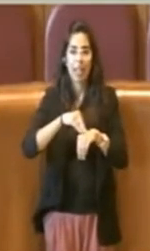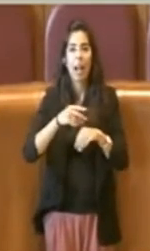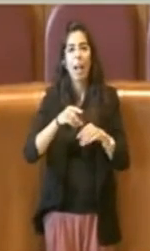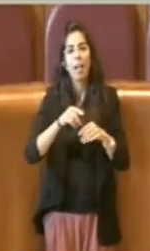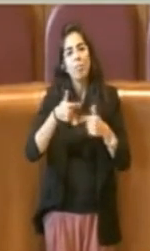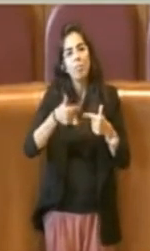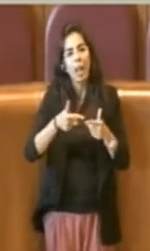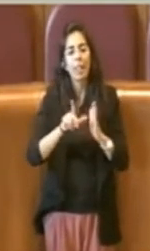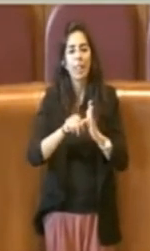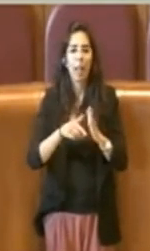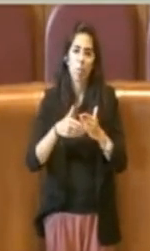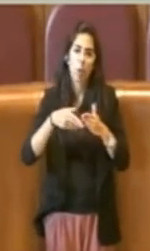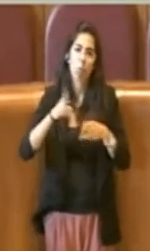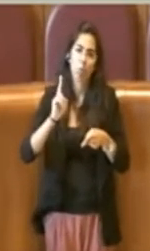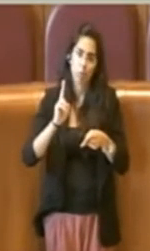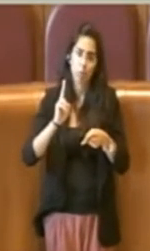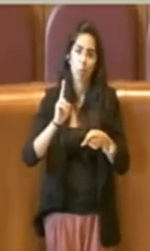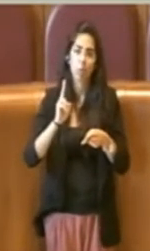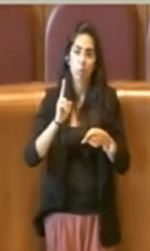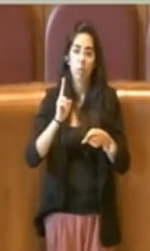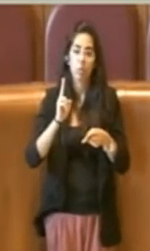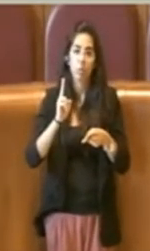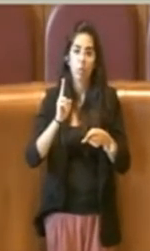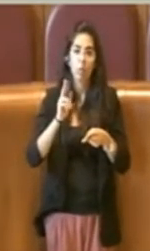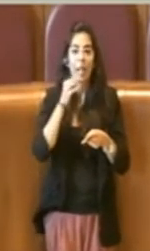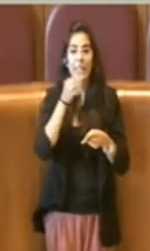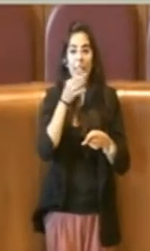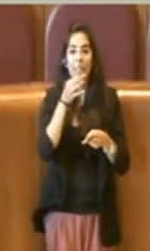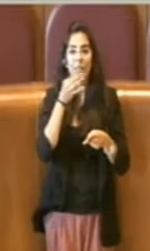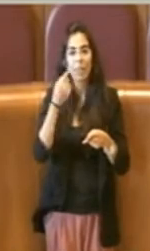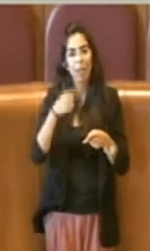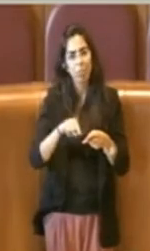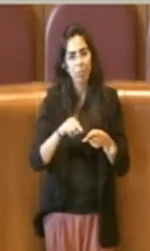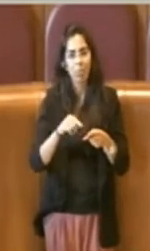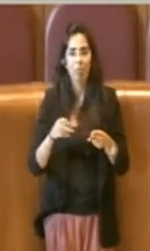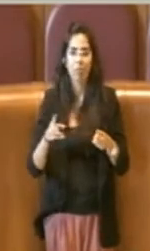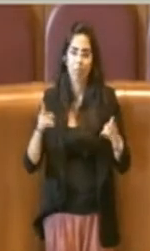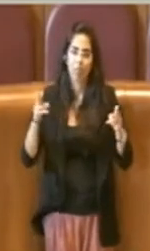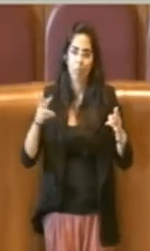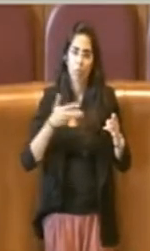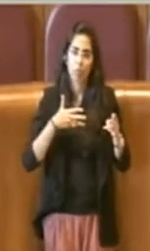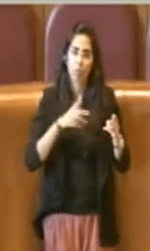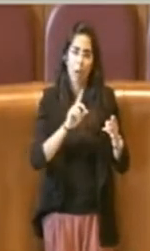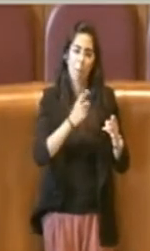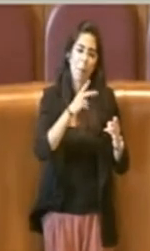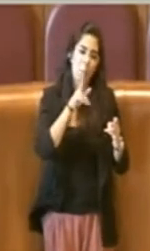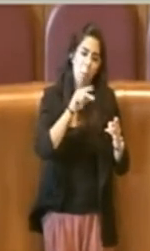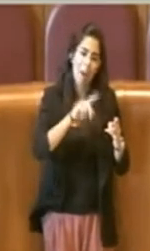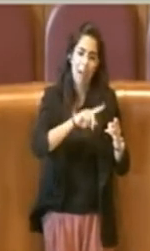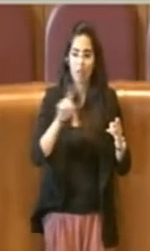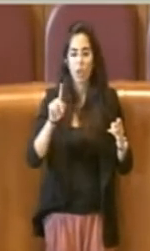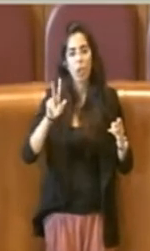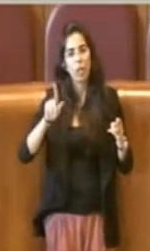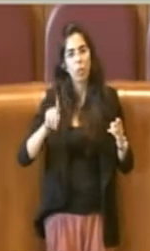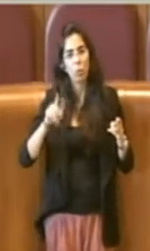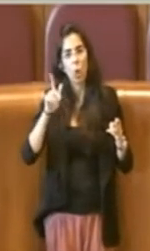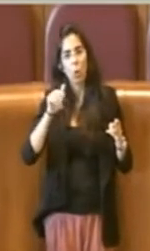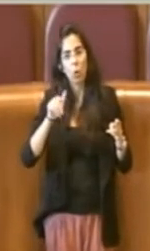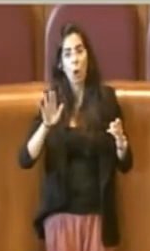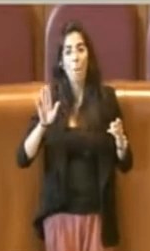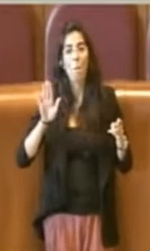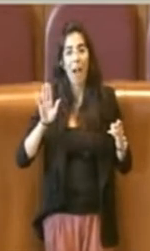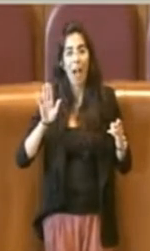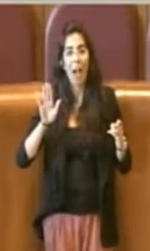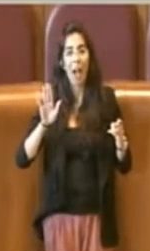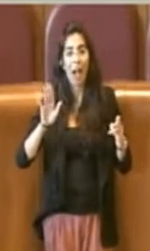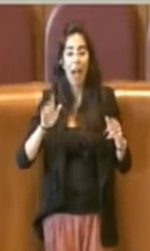ulteriore, quindi il limite rimane quello che ho appena descritto dal 1 marzo al 31 luglio, però apriamo una